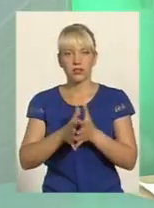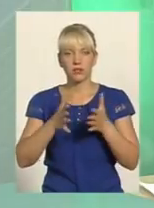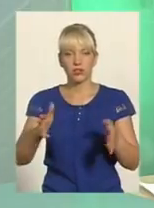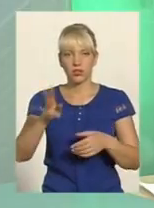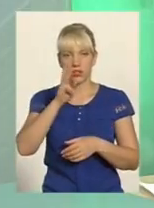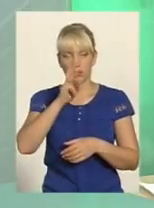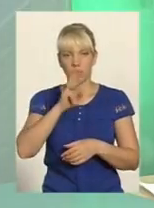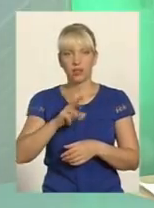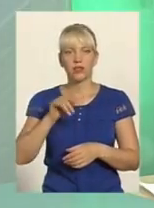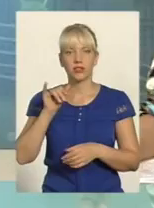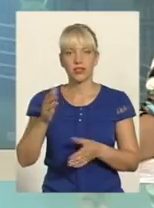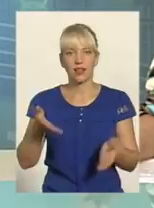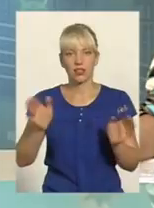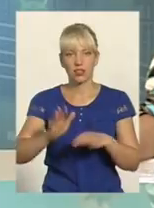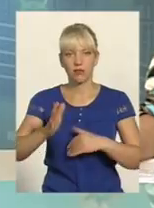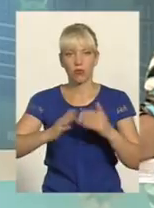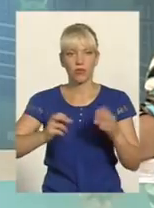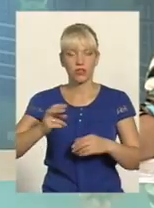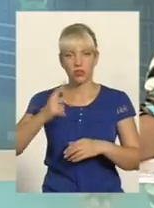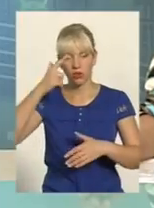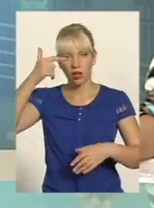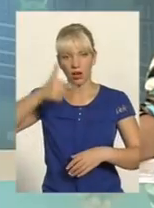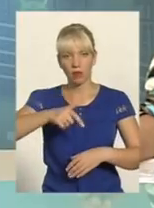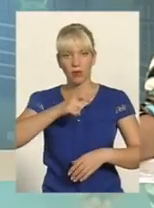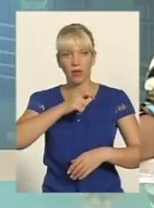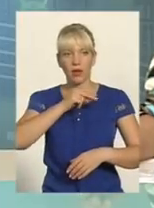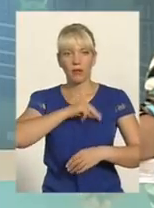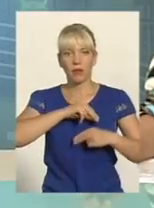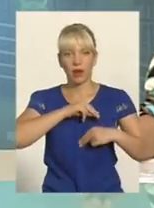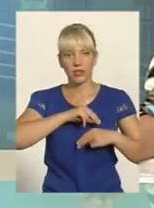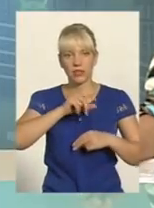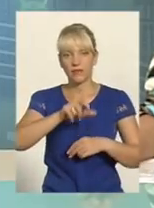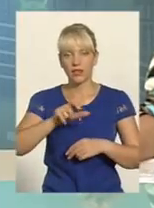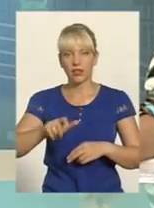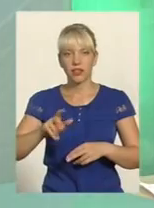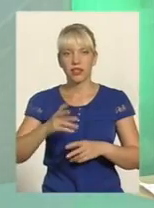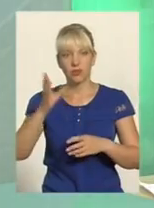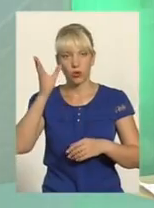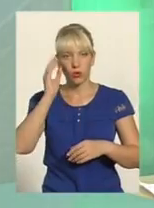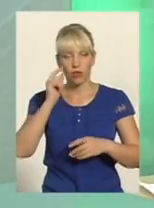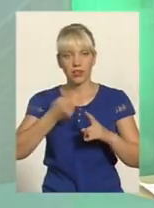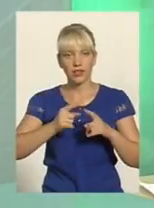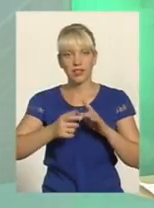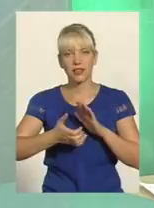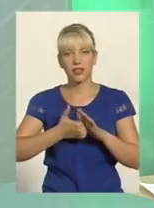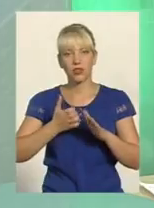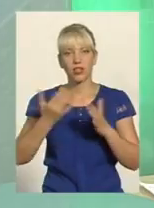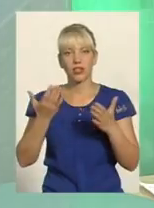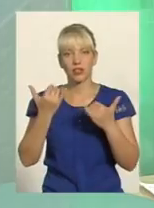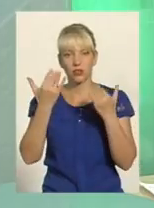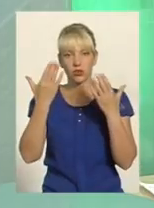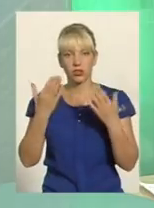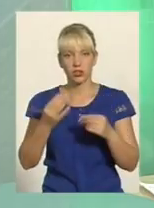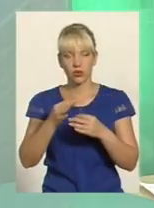залишилися професійно грамотні працівники З врахуванням тих недоліків, які на сьогоднішній день допущені під час